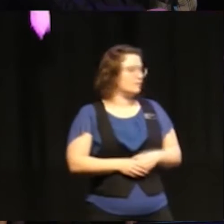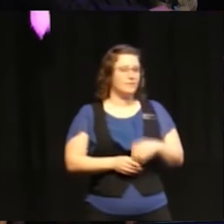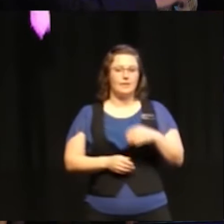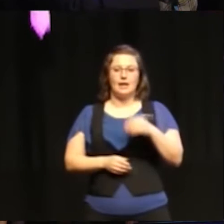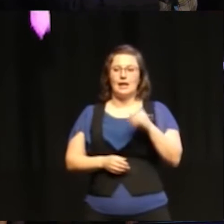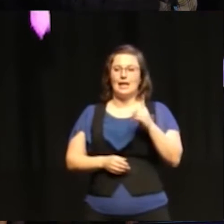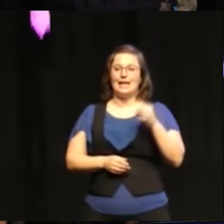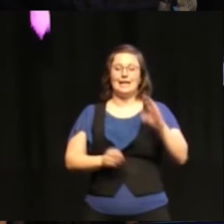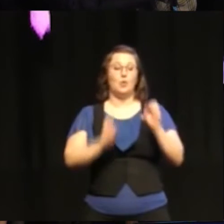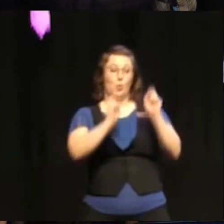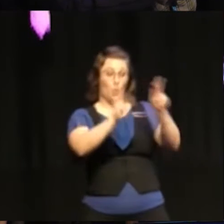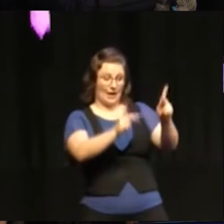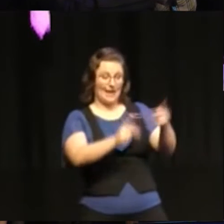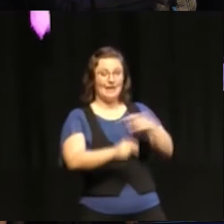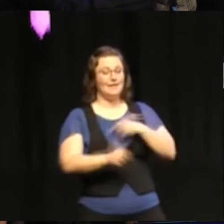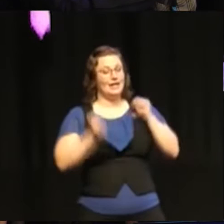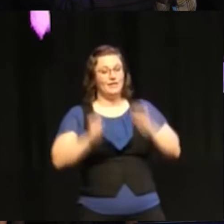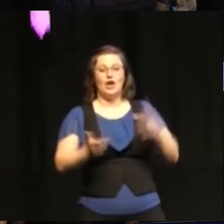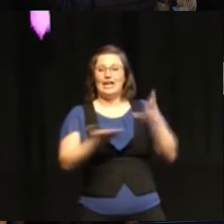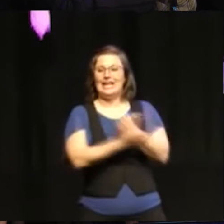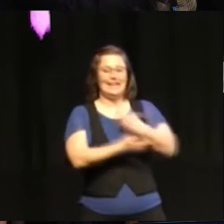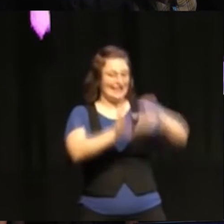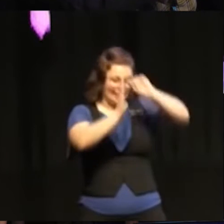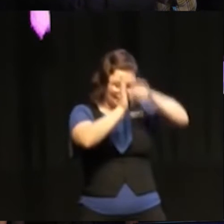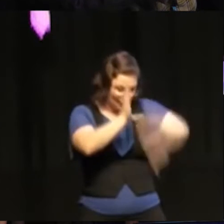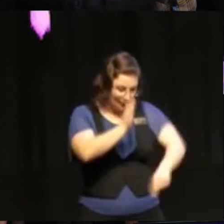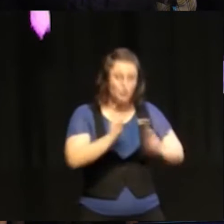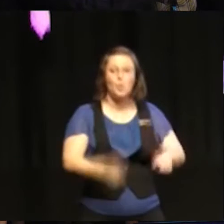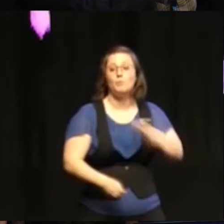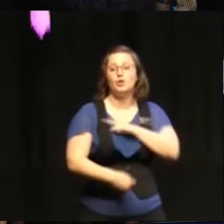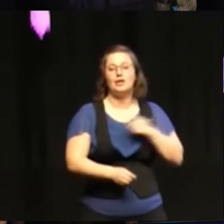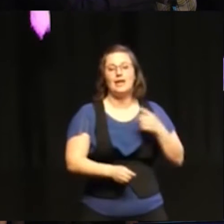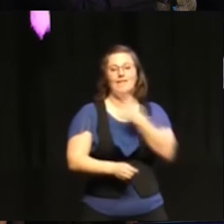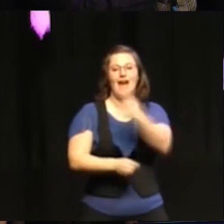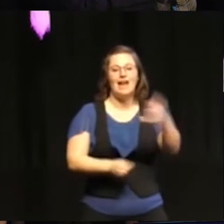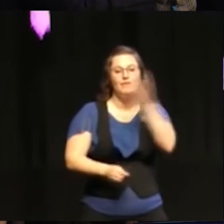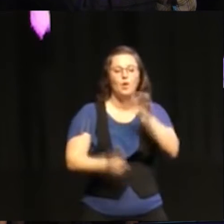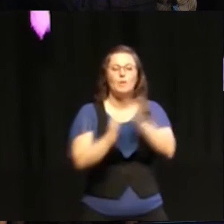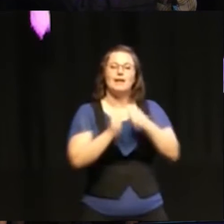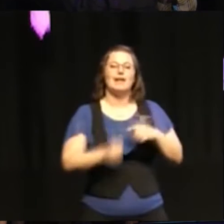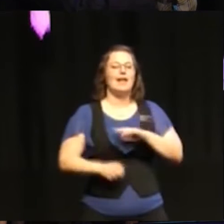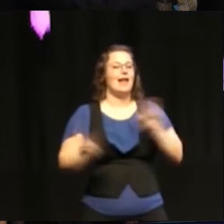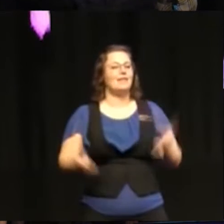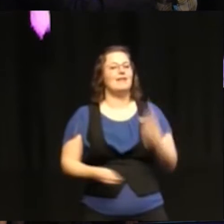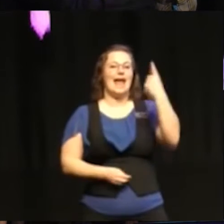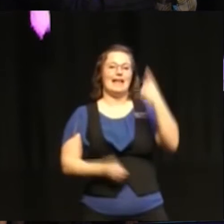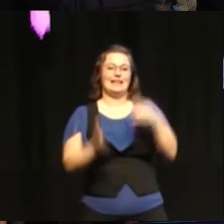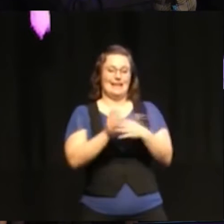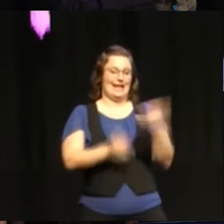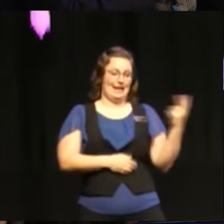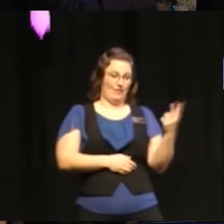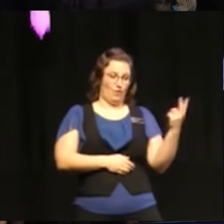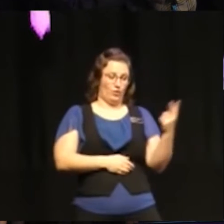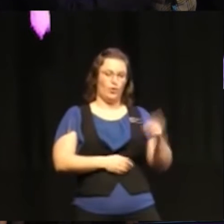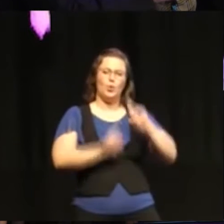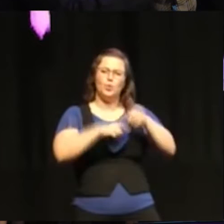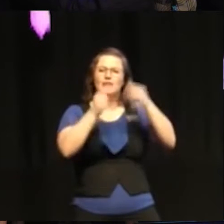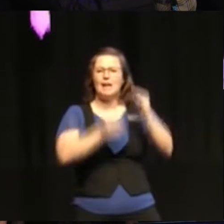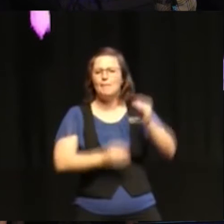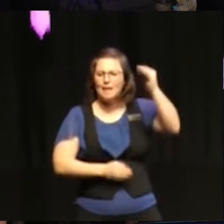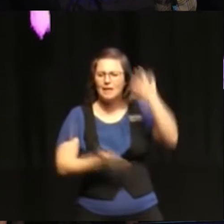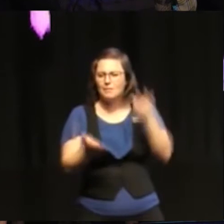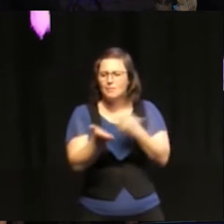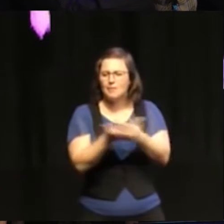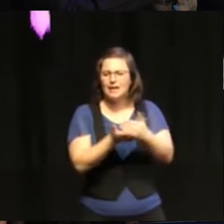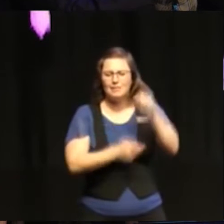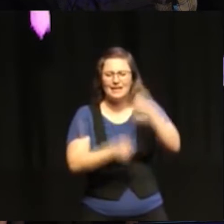Okej, vi hinner tyvärr inte fördupa oss så mycket i varje fråga, men en fråga vi vill i fall ställa till är båda att utveckla lite grann till. Alltså den stora